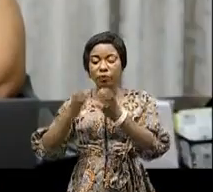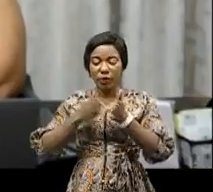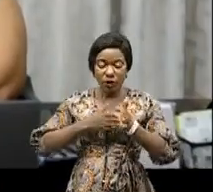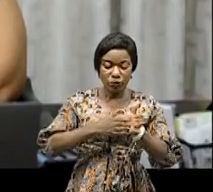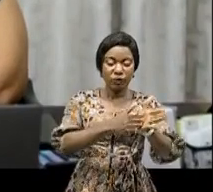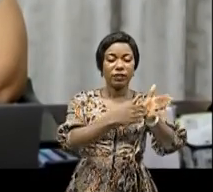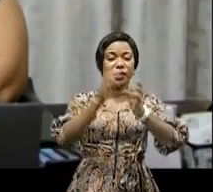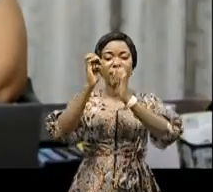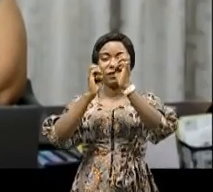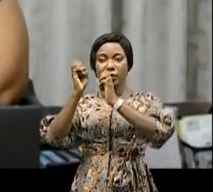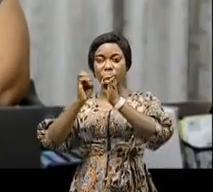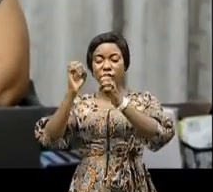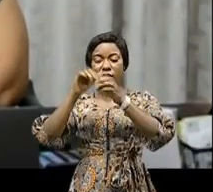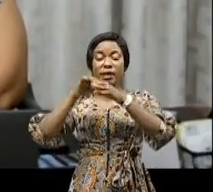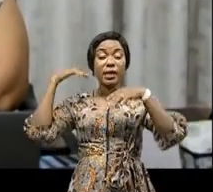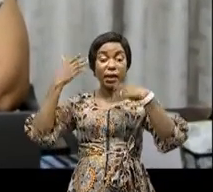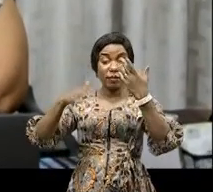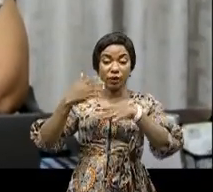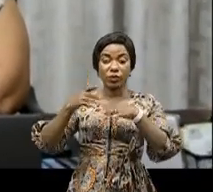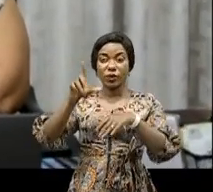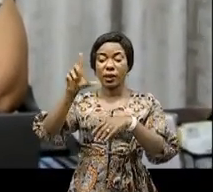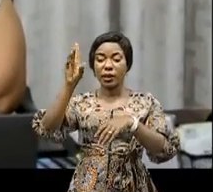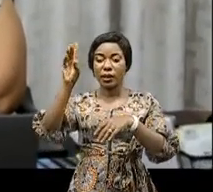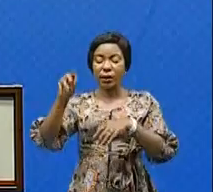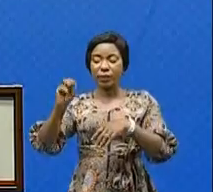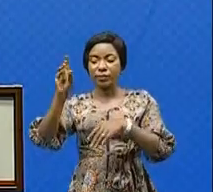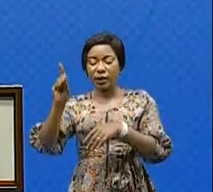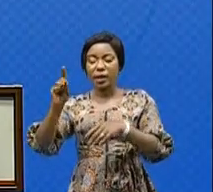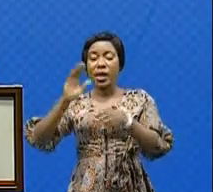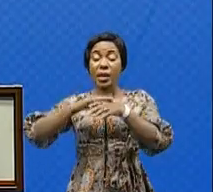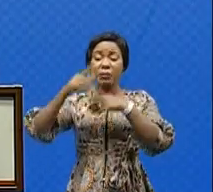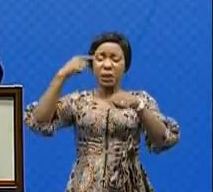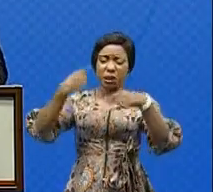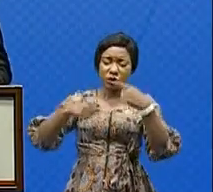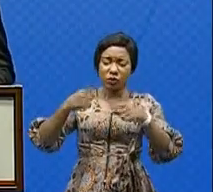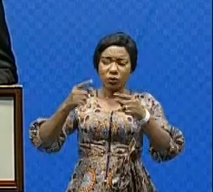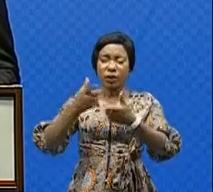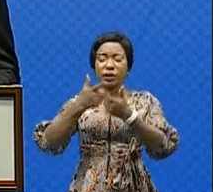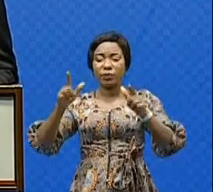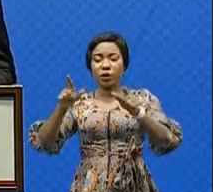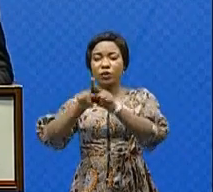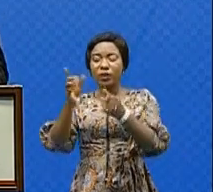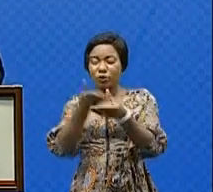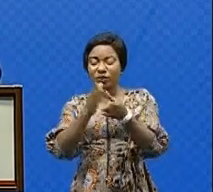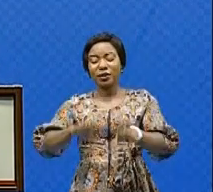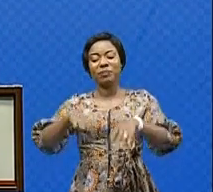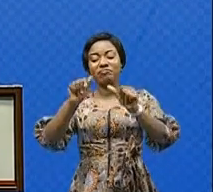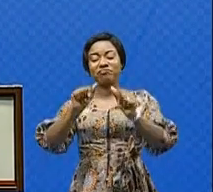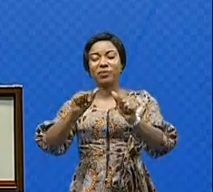et d'évaluation de l'application LMD. Après débat et délibération, ce dossier a été adopté.